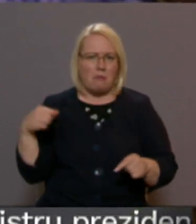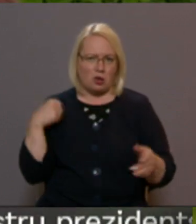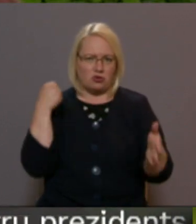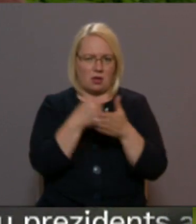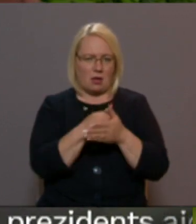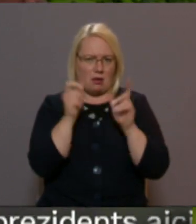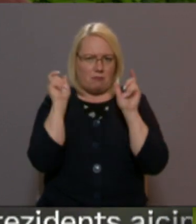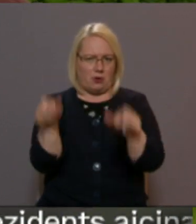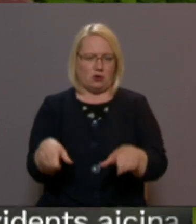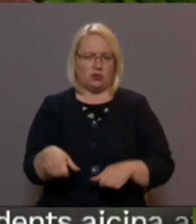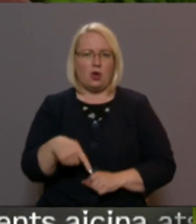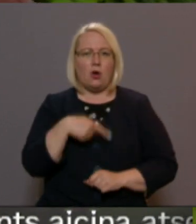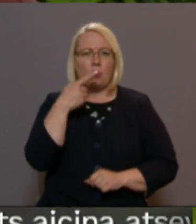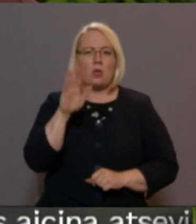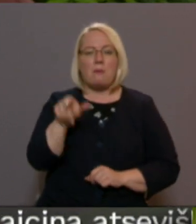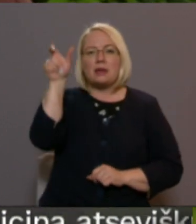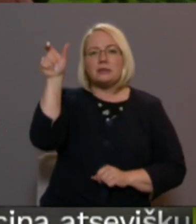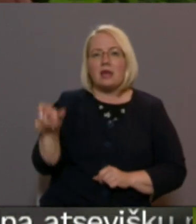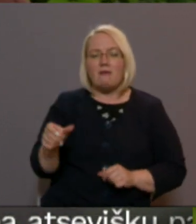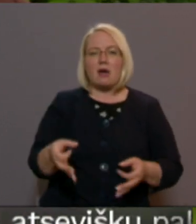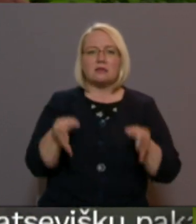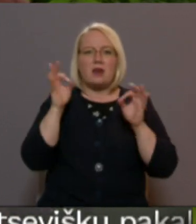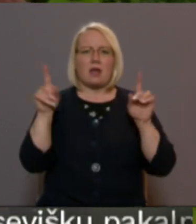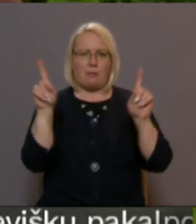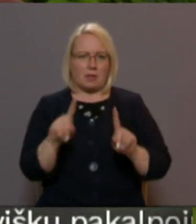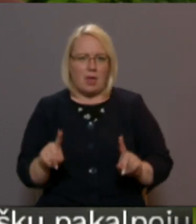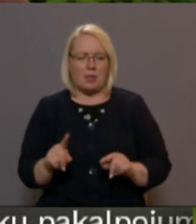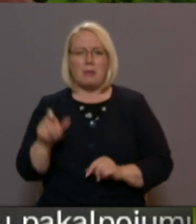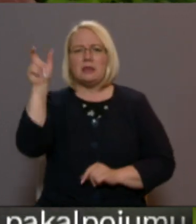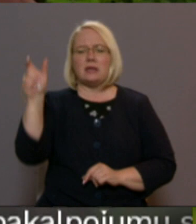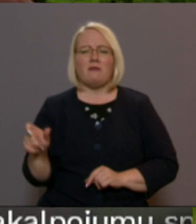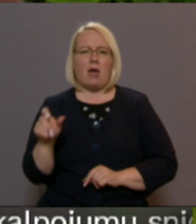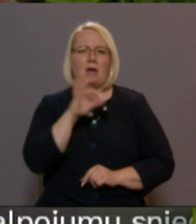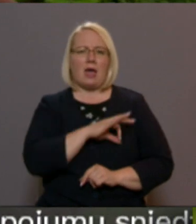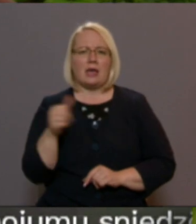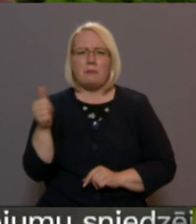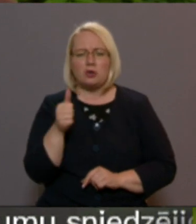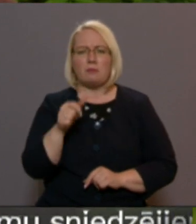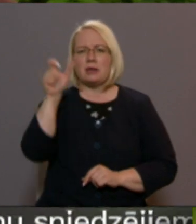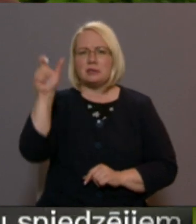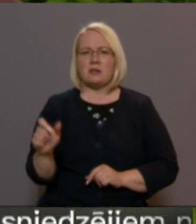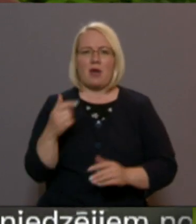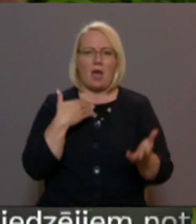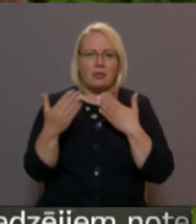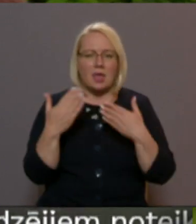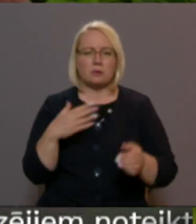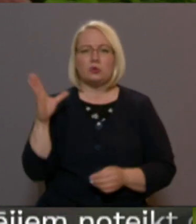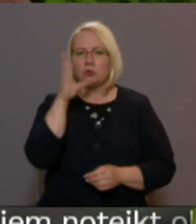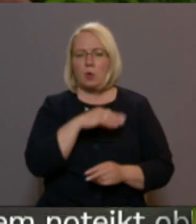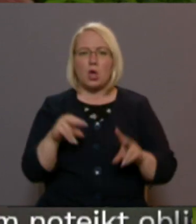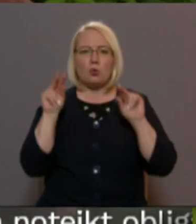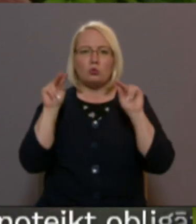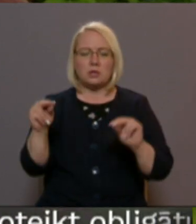sevi galā. Runa ir par cilvēka, būtiskām lietām, cilvēka īpašībām, cilvēka attieksmi un cilvēka spēju